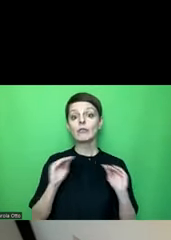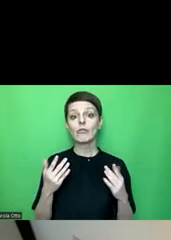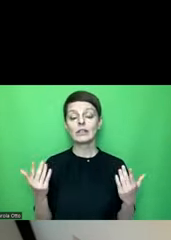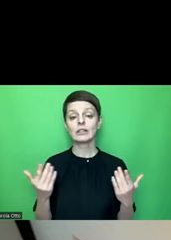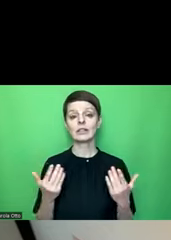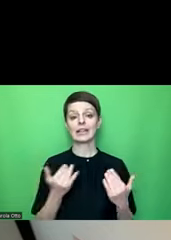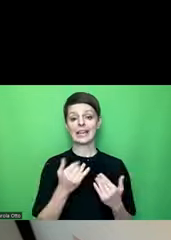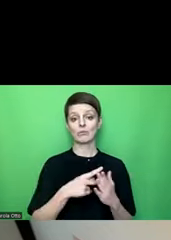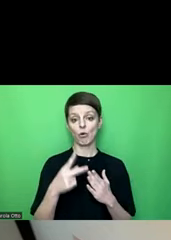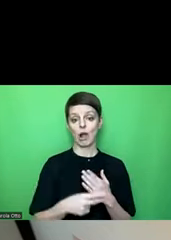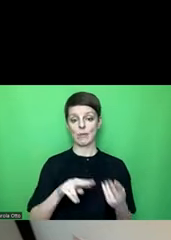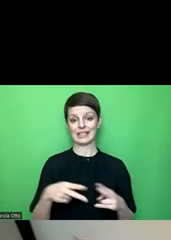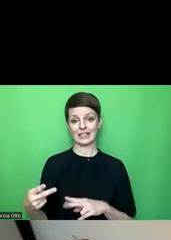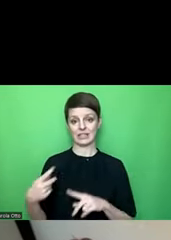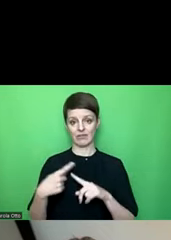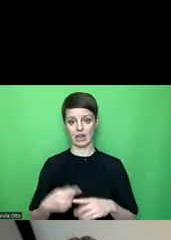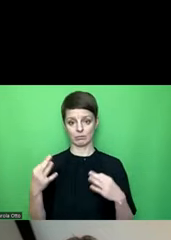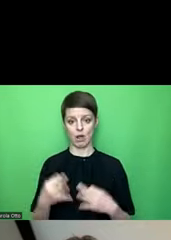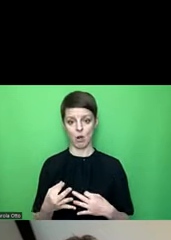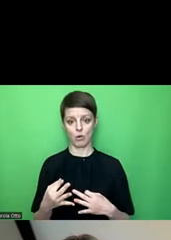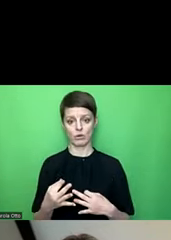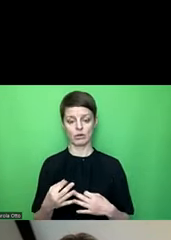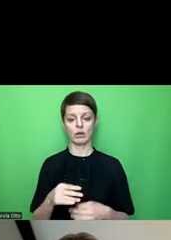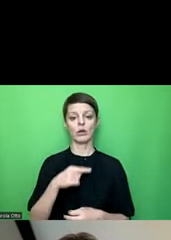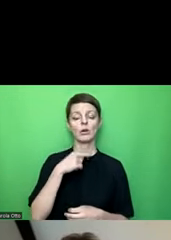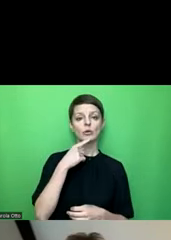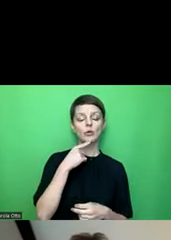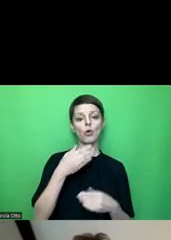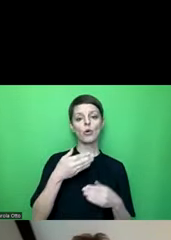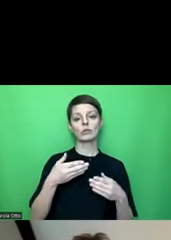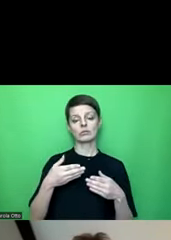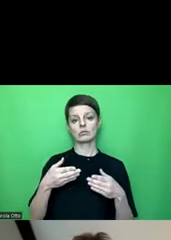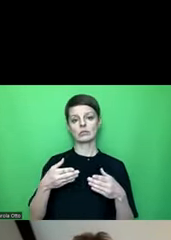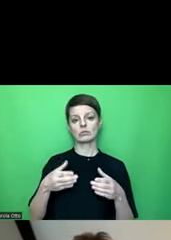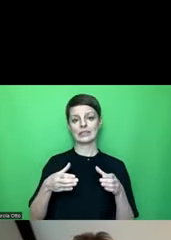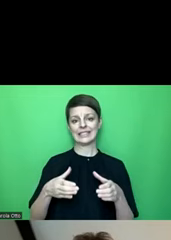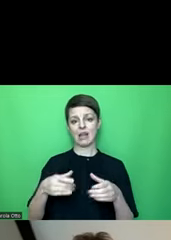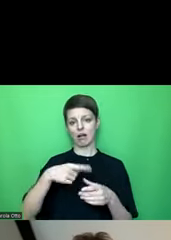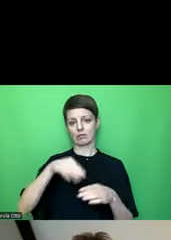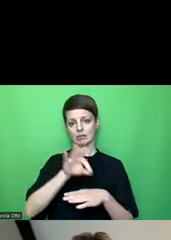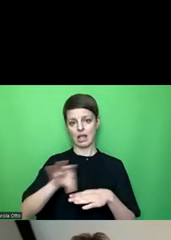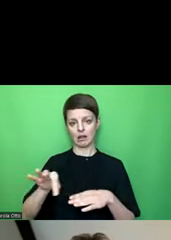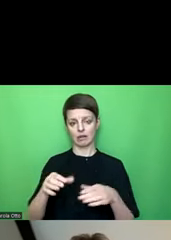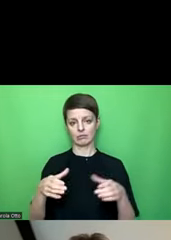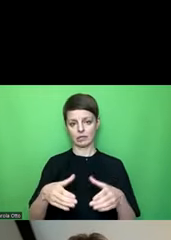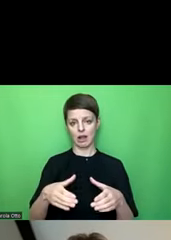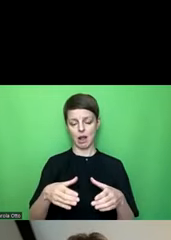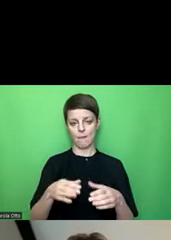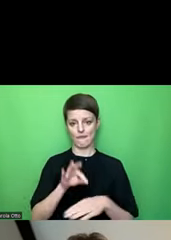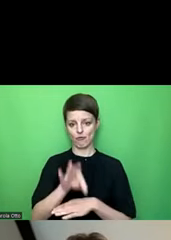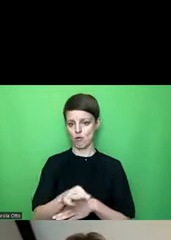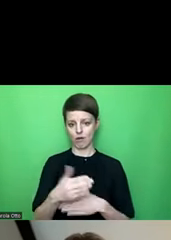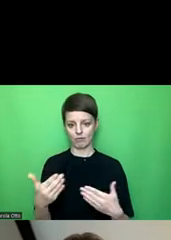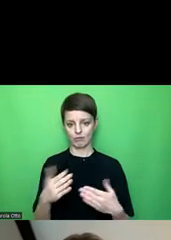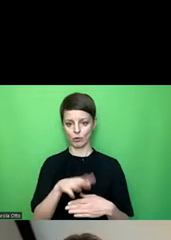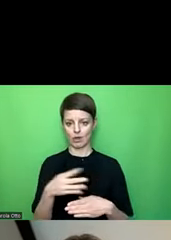rein Kuchendiagramm für und jetzt kann ich sagen, okay, das ist jetzt für diese Tabelle da drüben, ist